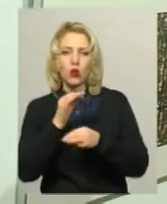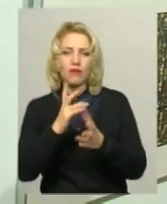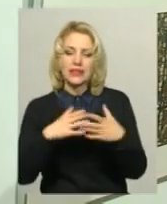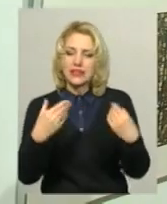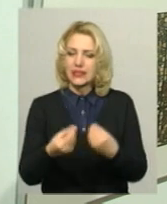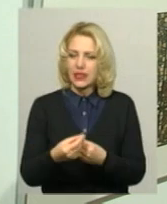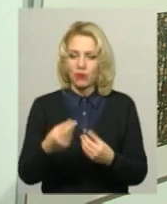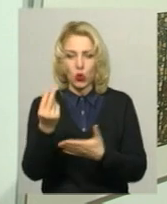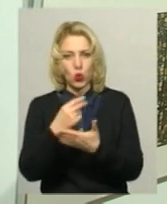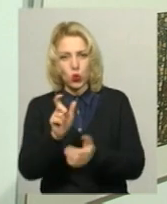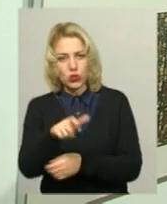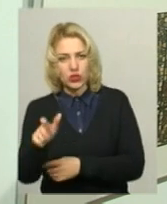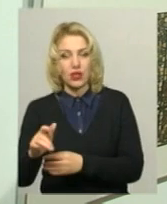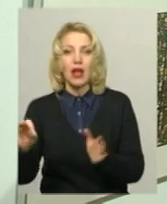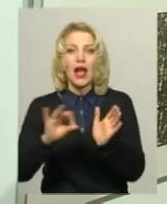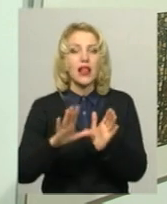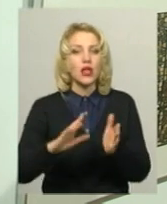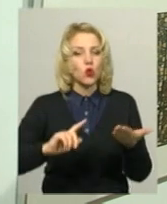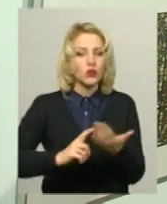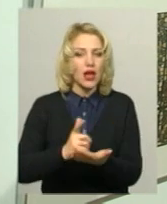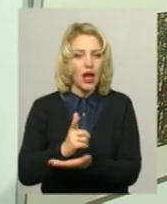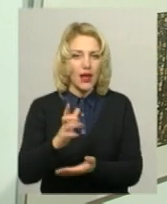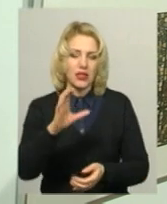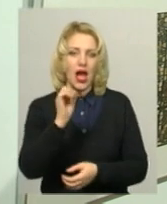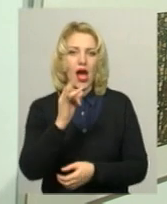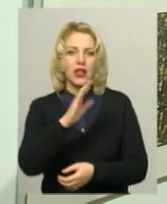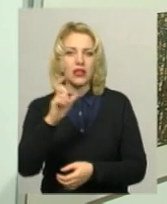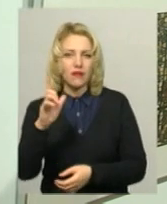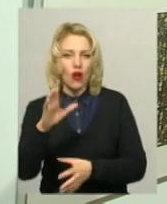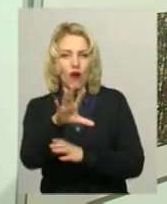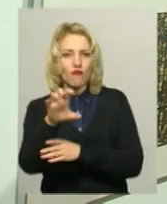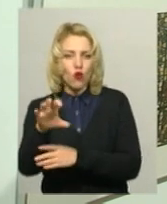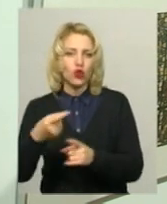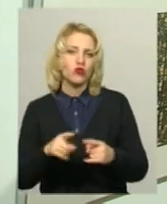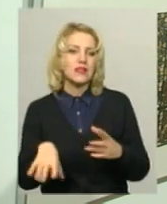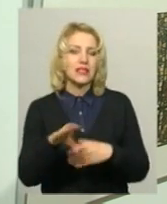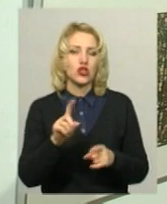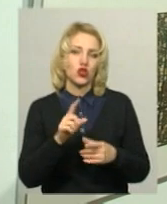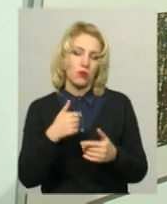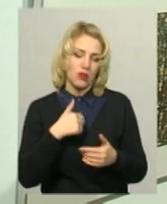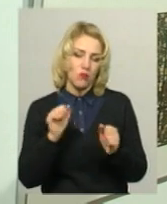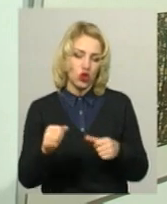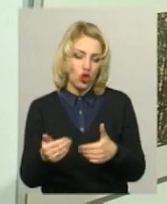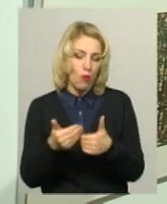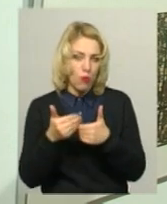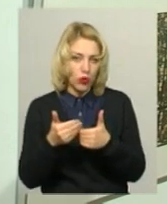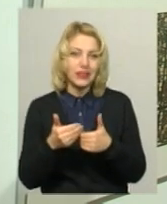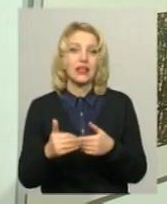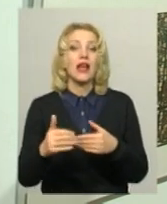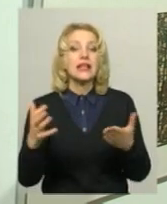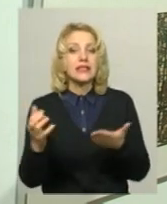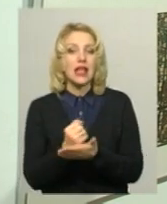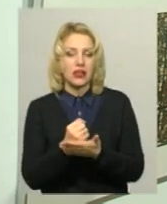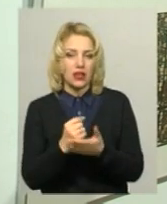електронні карти, архівні фотографії і все-все, що мені може допомогти знайти об'єкти. Потім я все наношу на